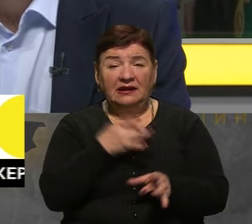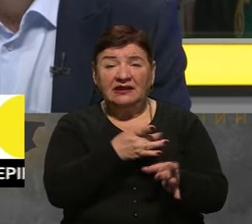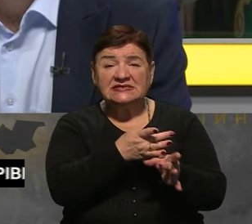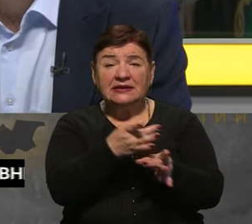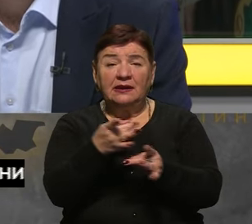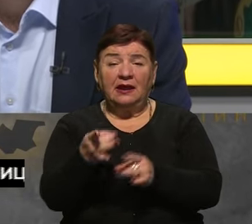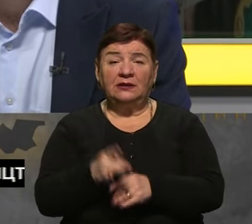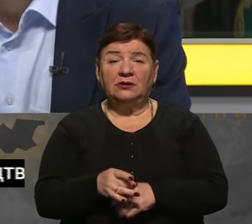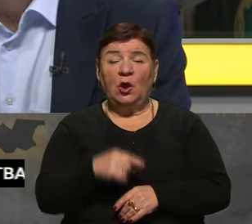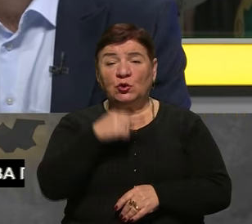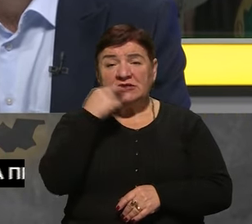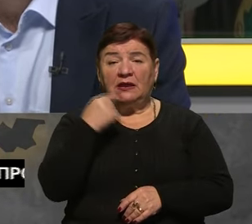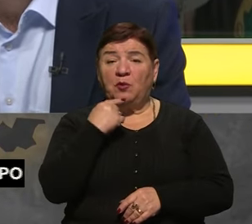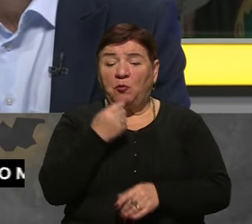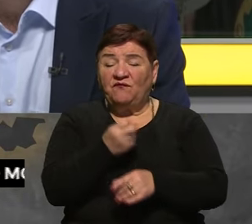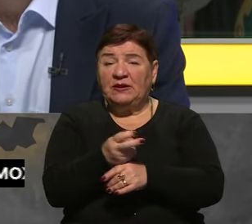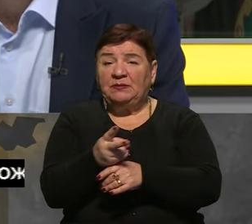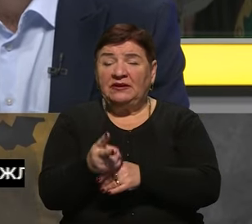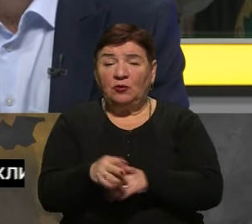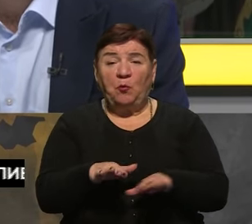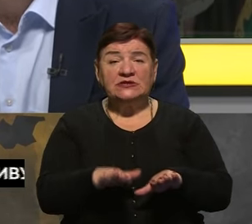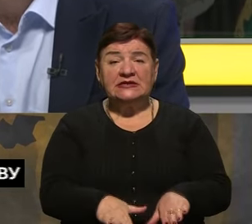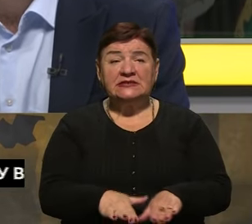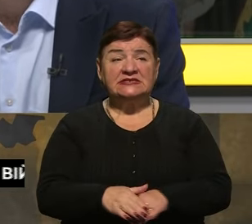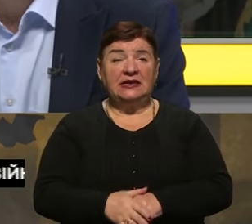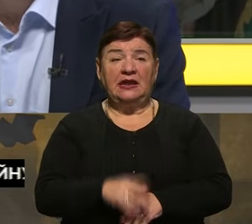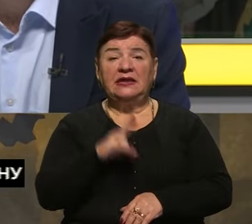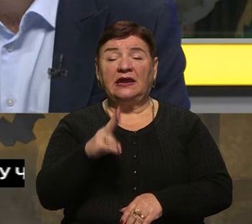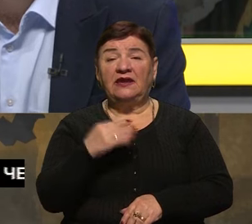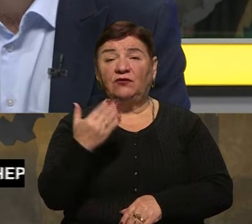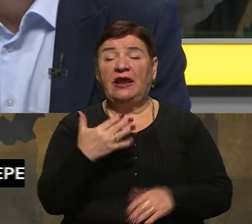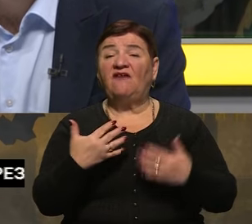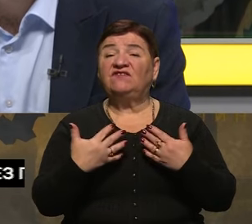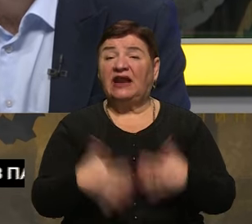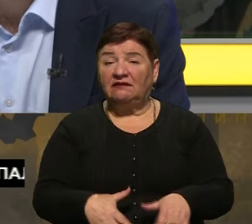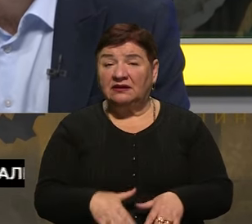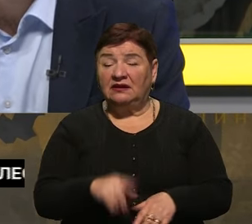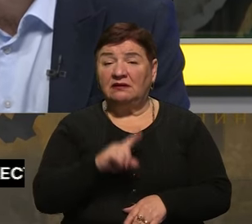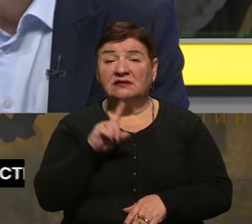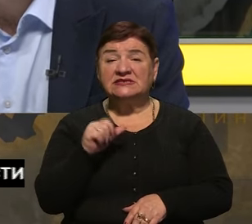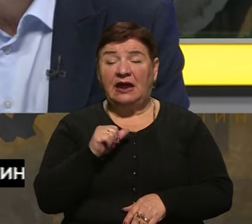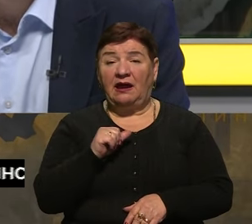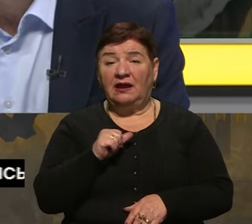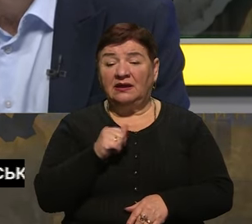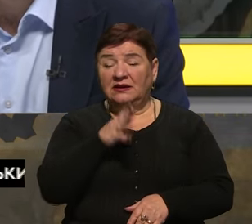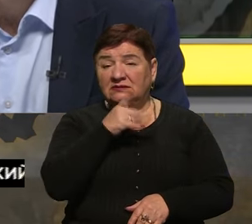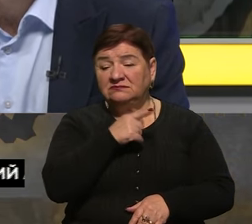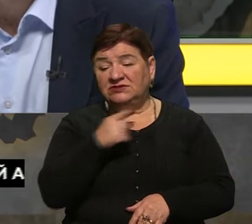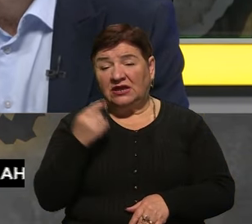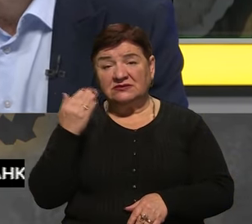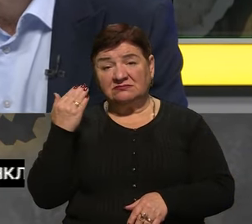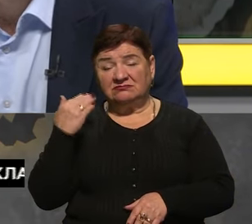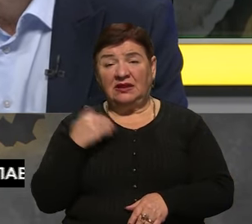Росіяни пробують відбити низку позицій, які вони втратили за крайній час. Зокрема,